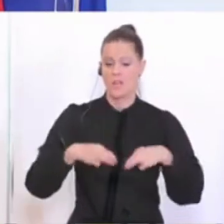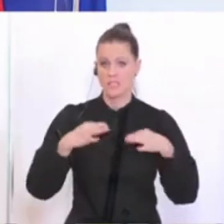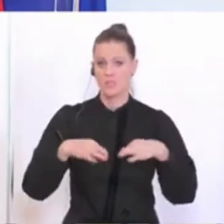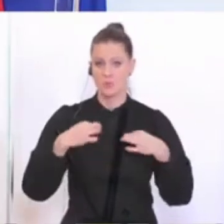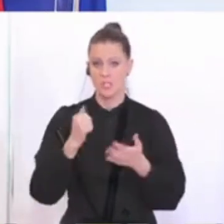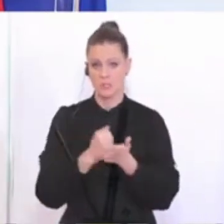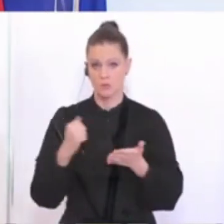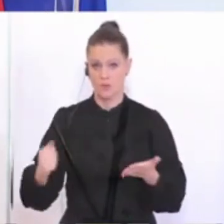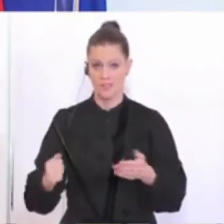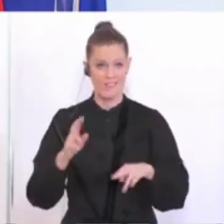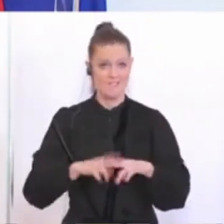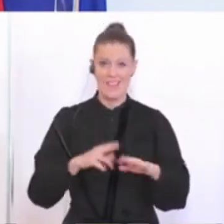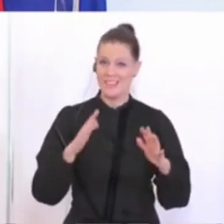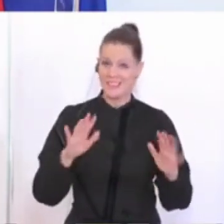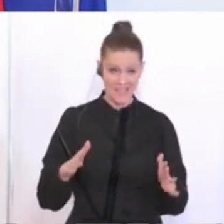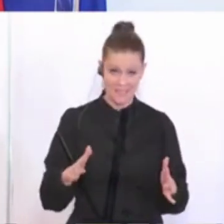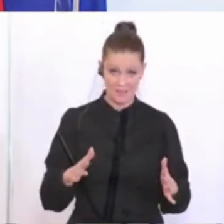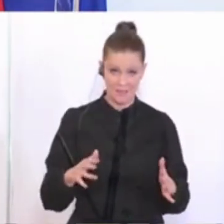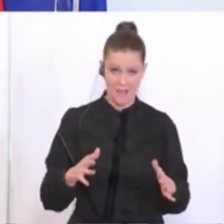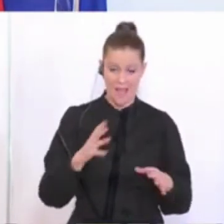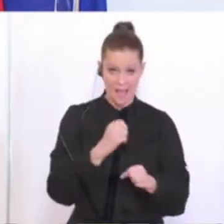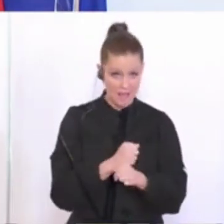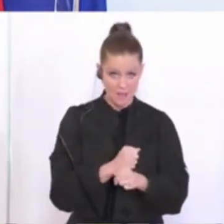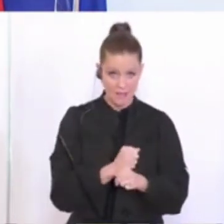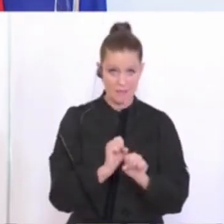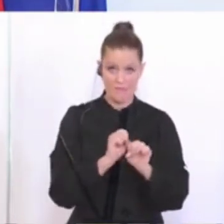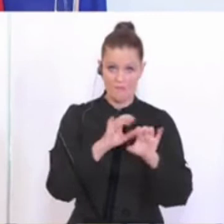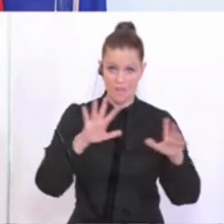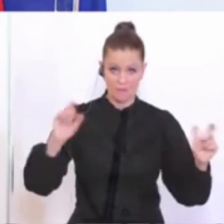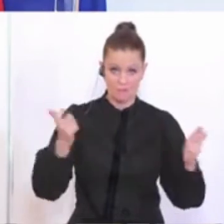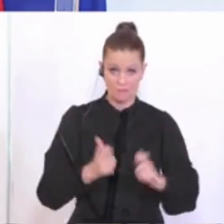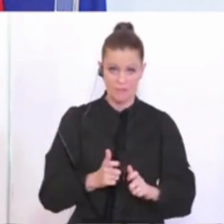weil wir sonst keine Chance haben, das Virus tatsächlich nachhaltig einzudämmen.